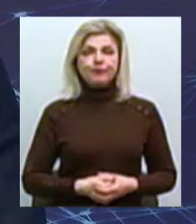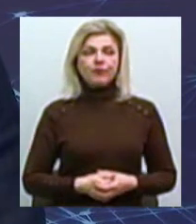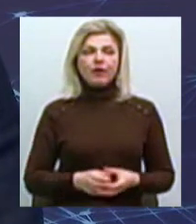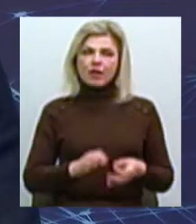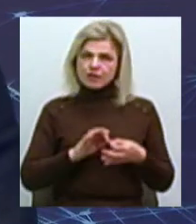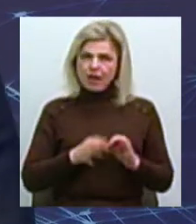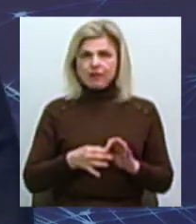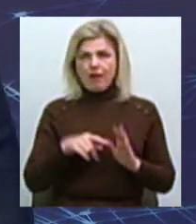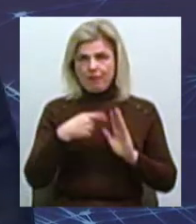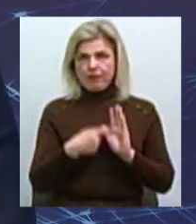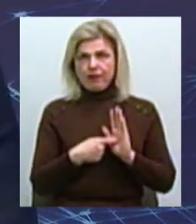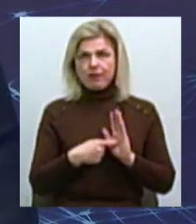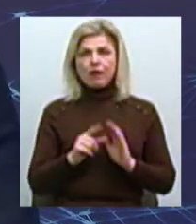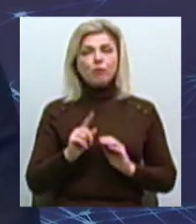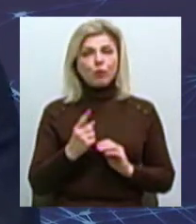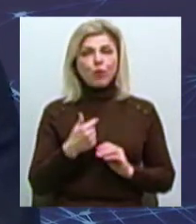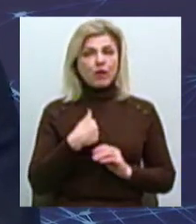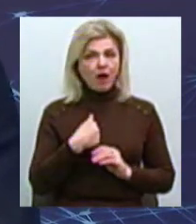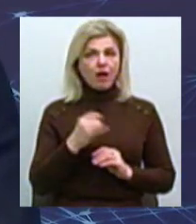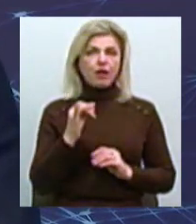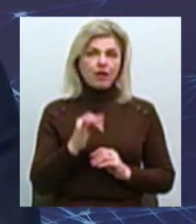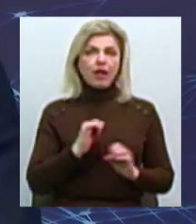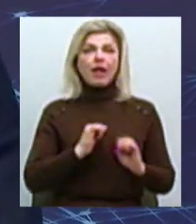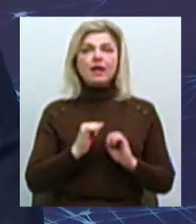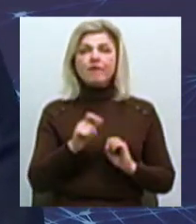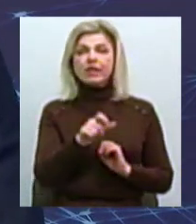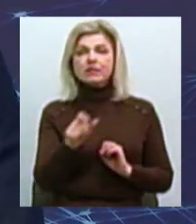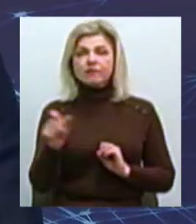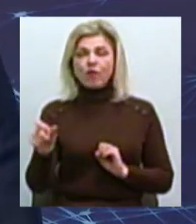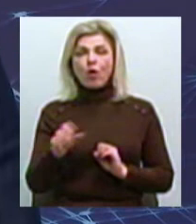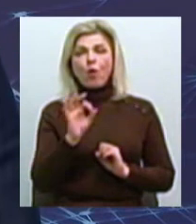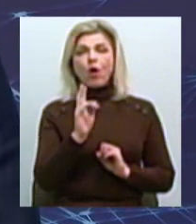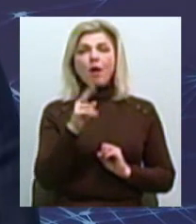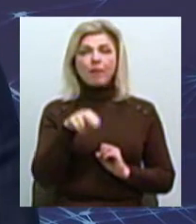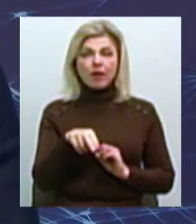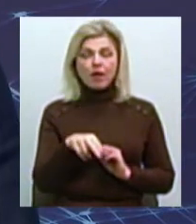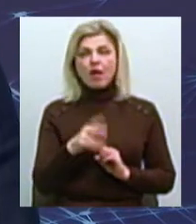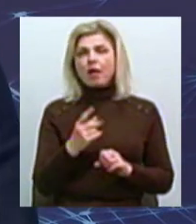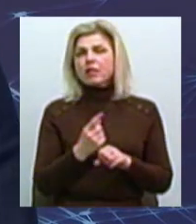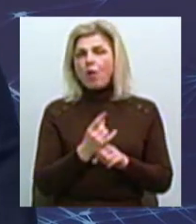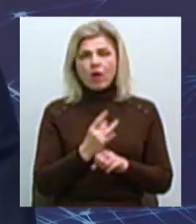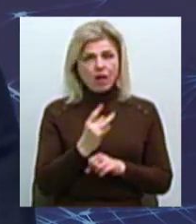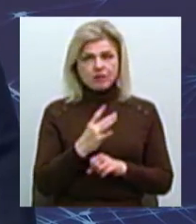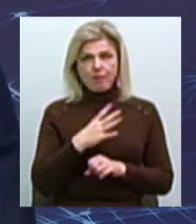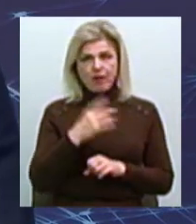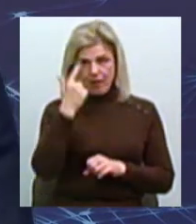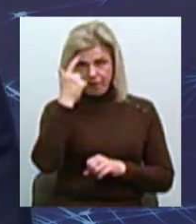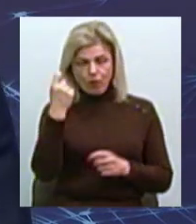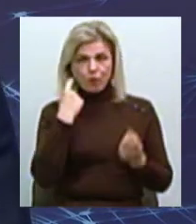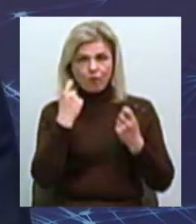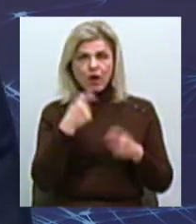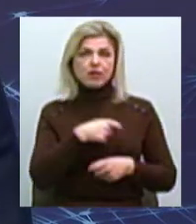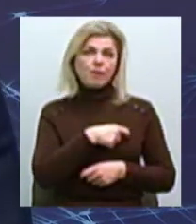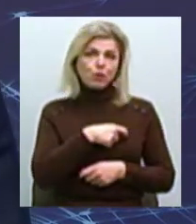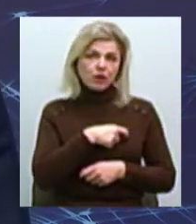питання, оскільки і я, і керівництво ОКП неодноразово інформували депутатський